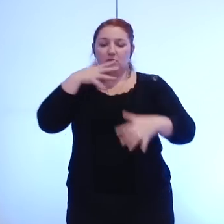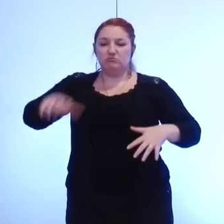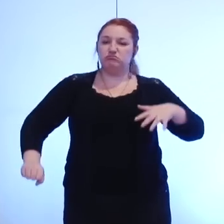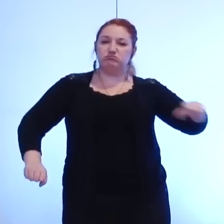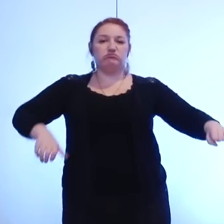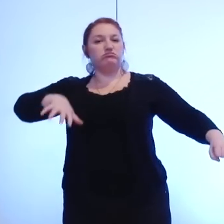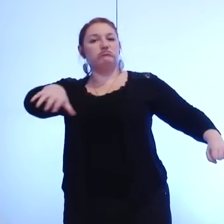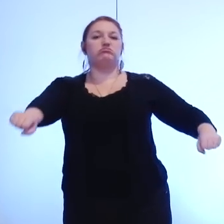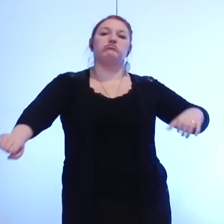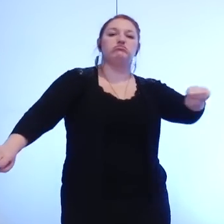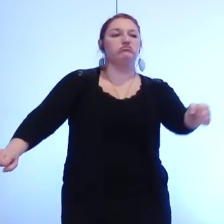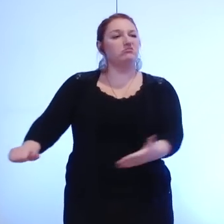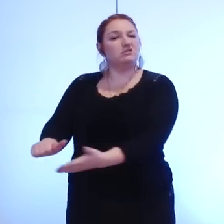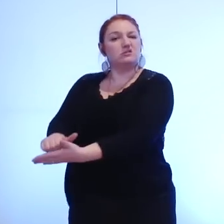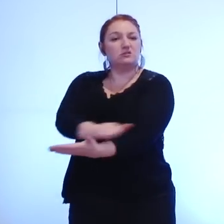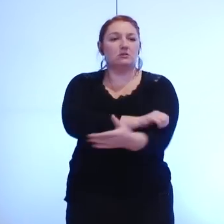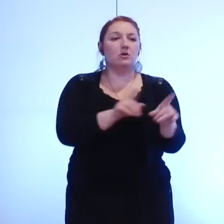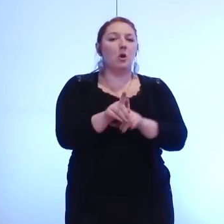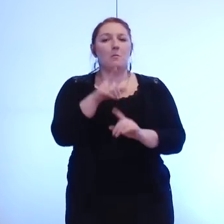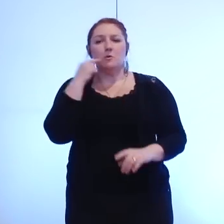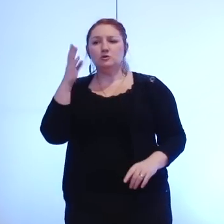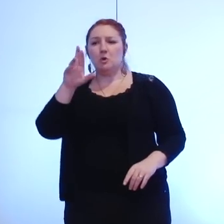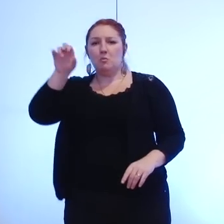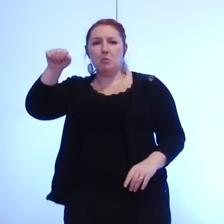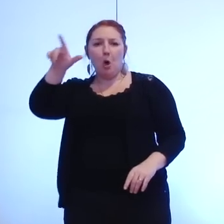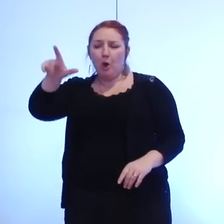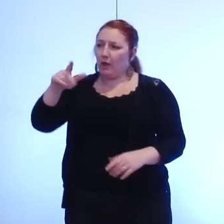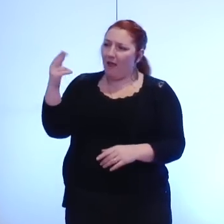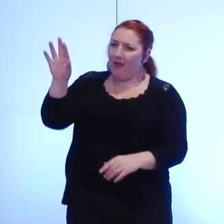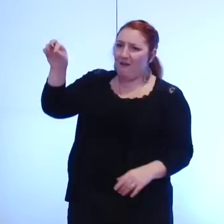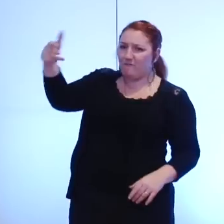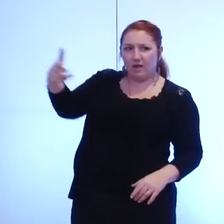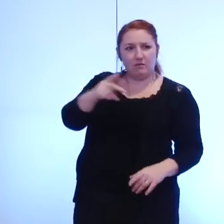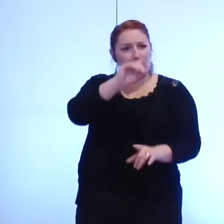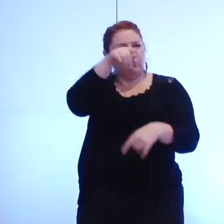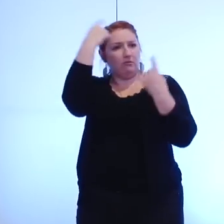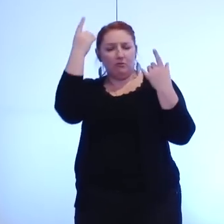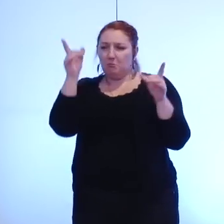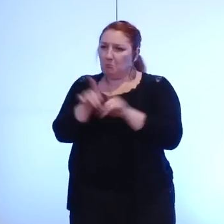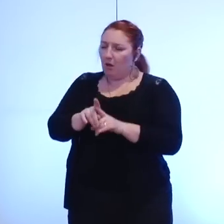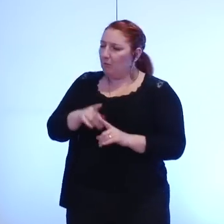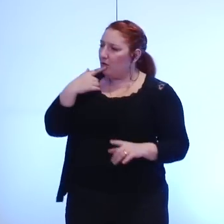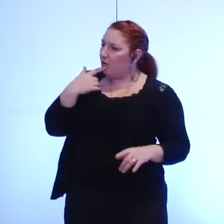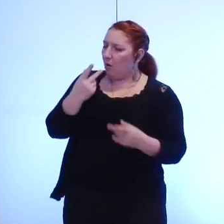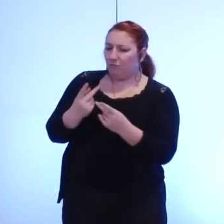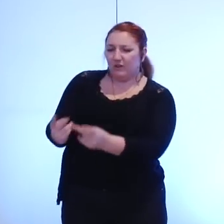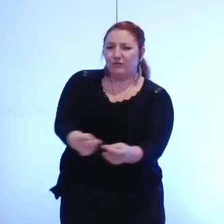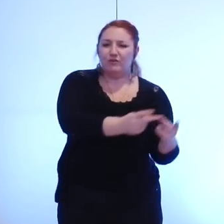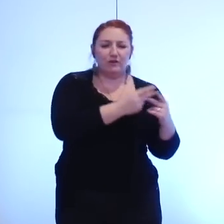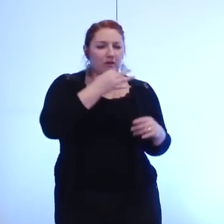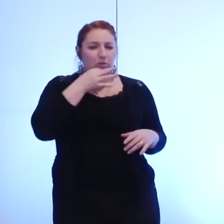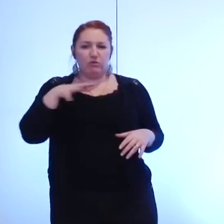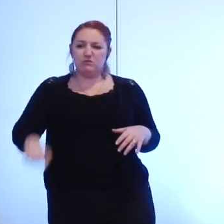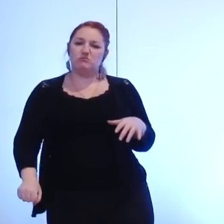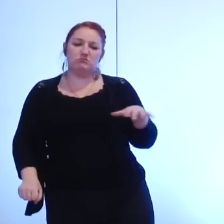sabots comme le revendique monsieur Breuil du Front National qui écraserait toutes les petites communes autour qui profiterait gracieusement